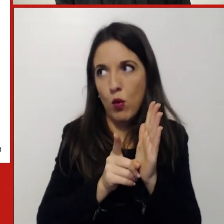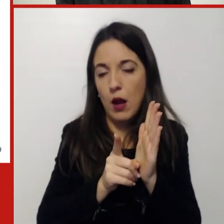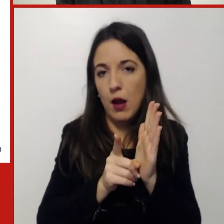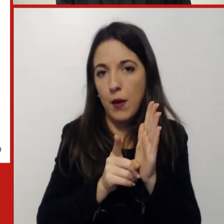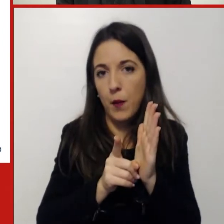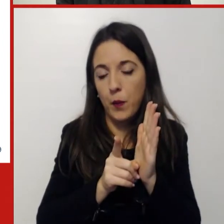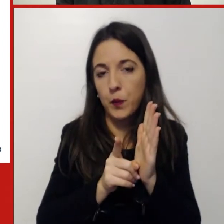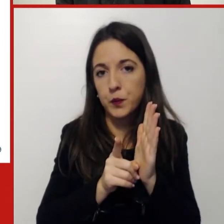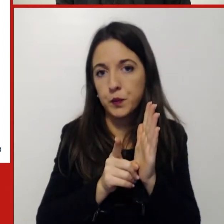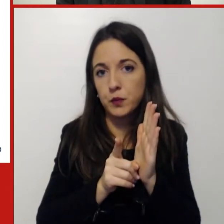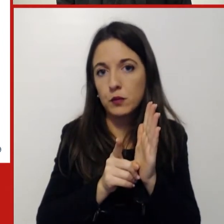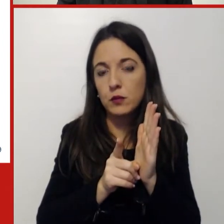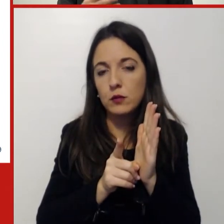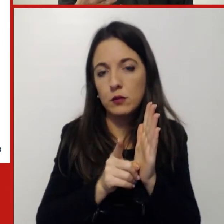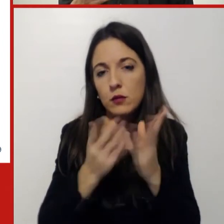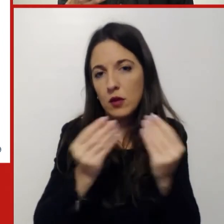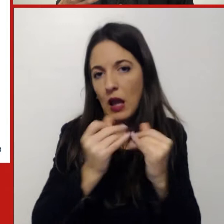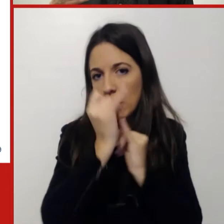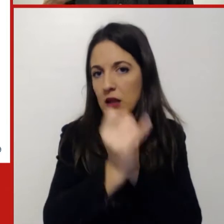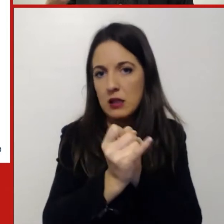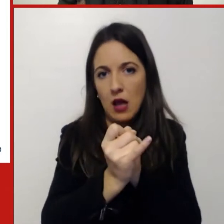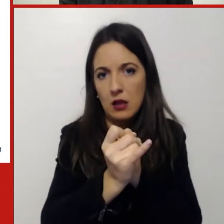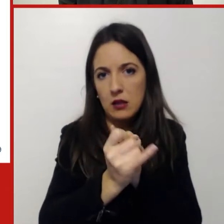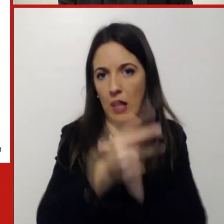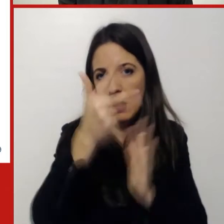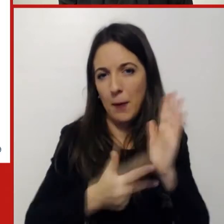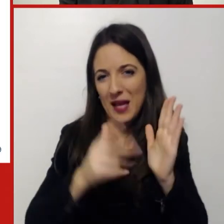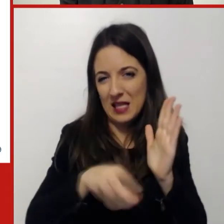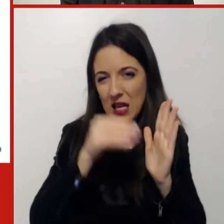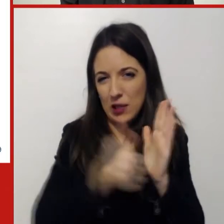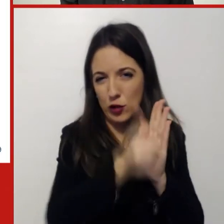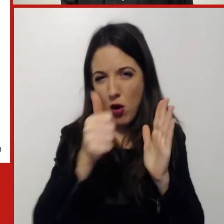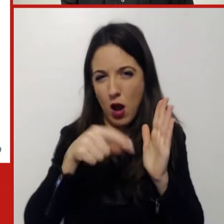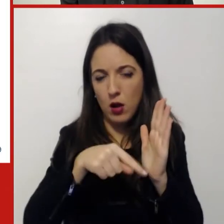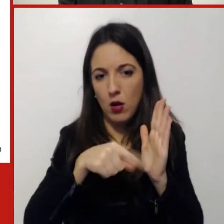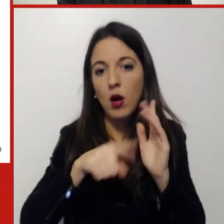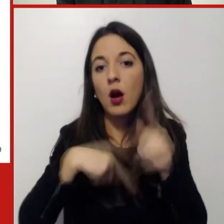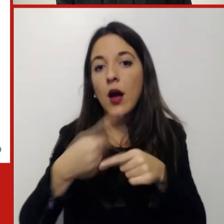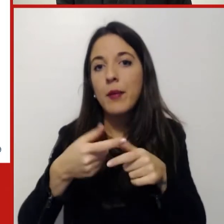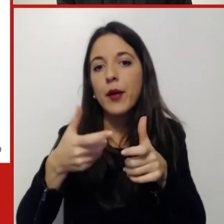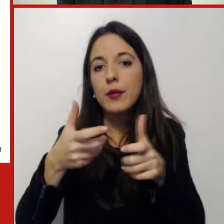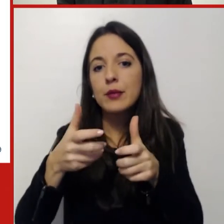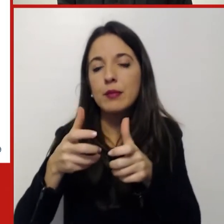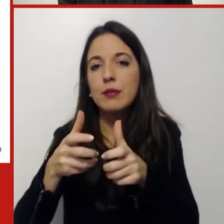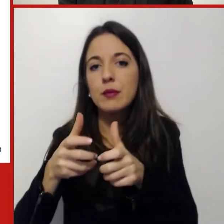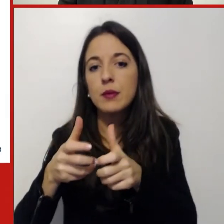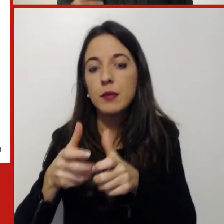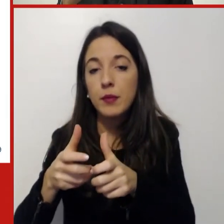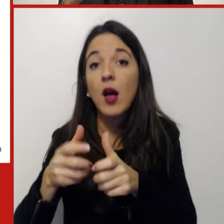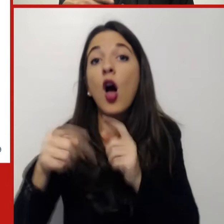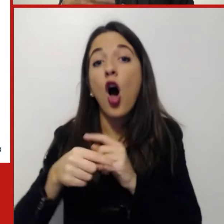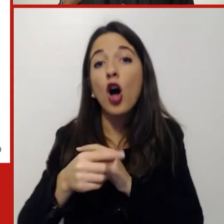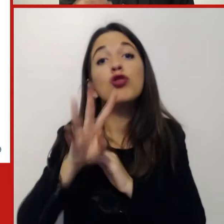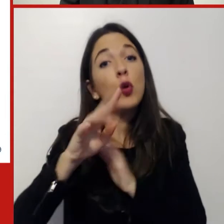remotizzazione del lavoro, c'è stata una progressiva riduzione, oggi comunque oltre 4 milioni.